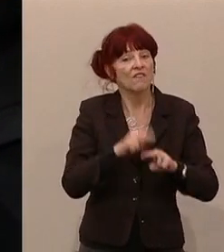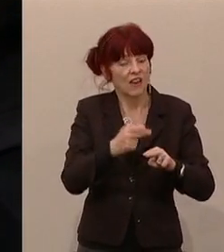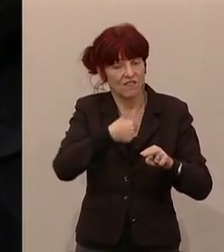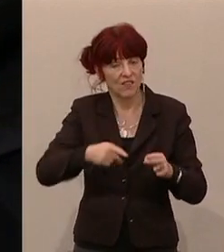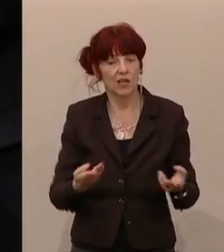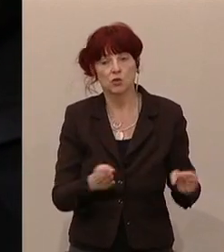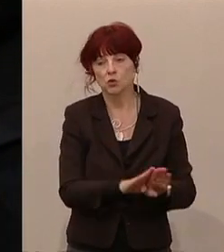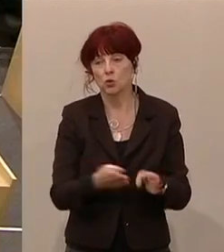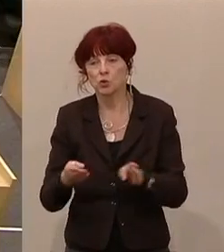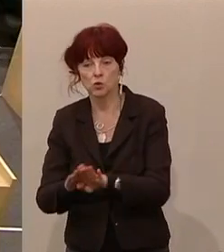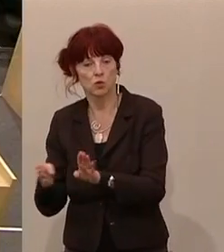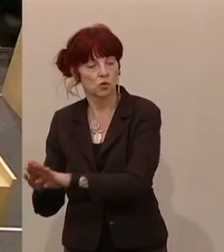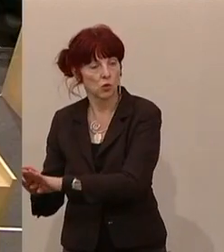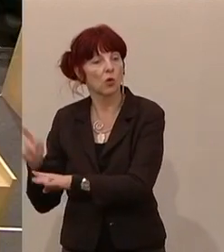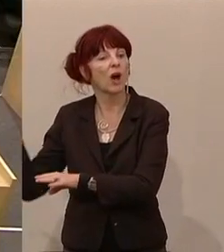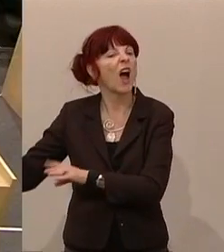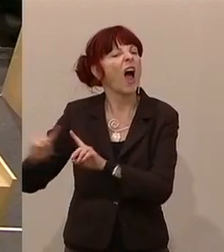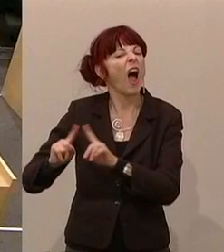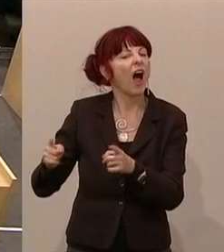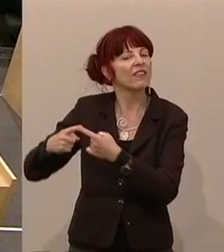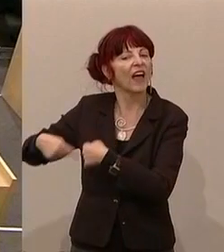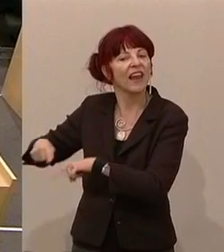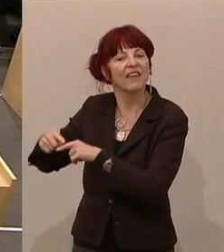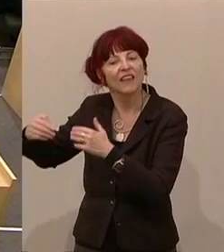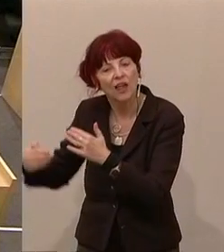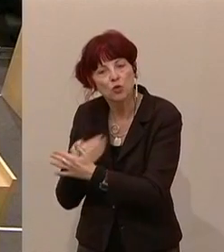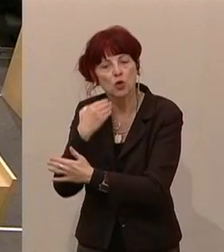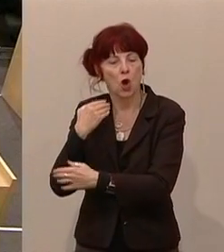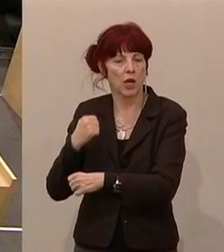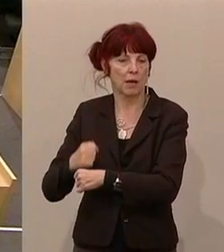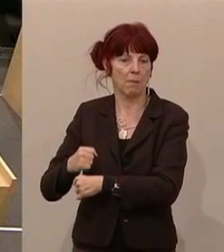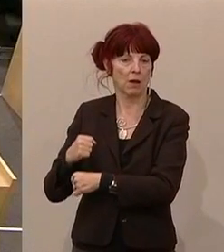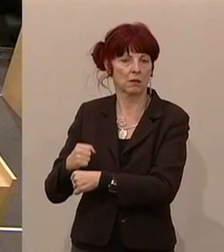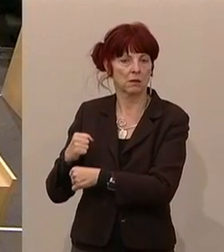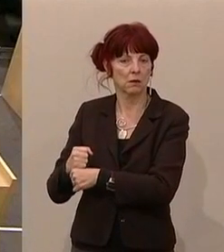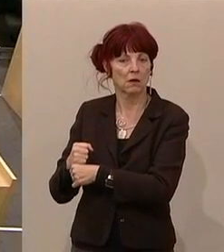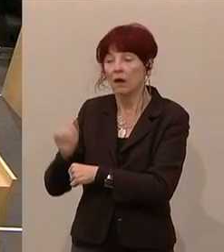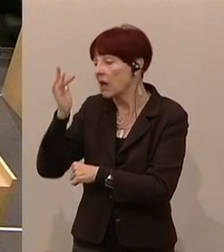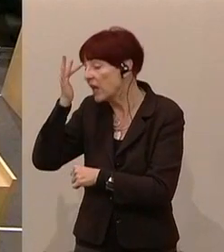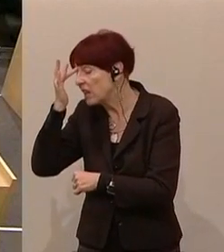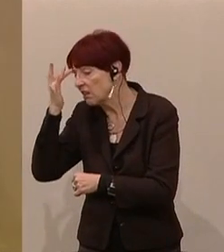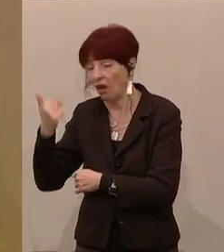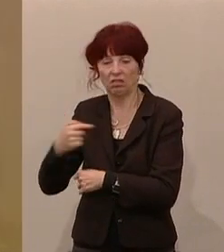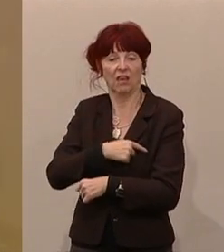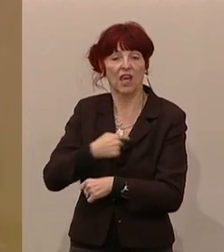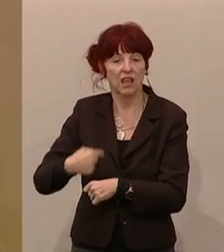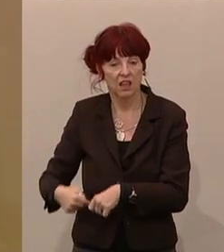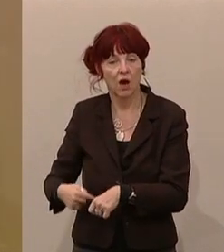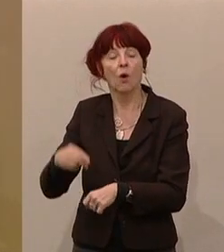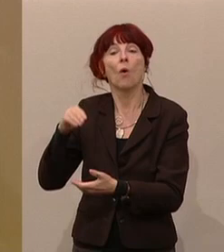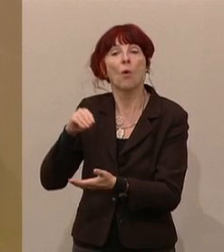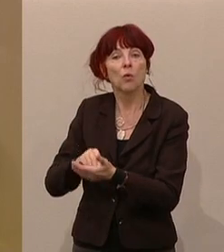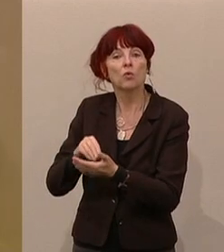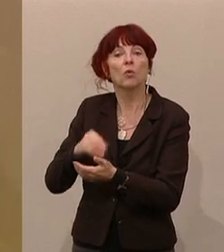in Indien, in China, in anderen Ländern neu auf den Markt geworfen und noch zusätzlich die alten